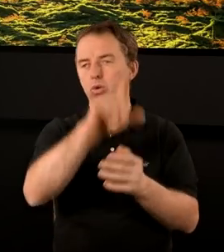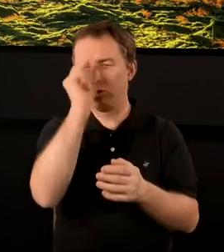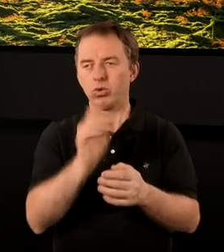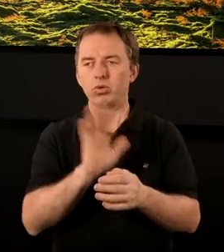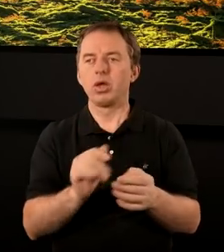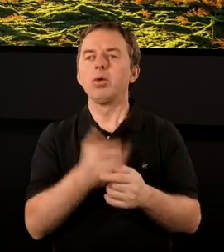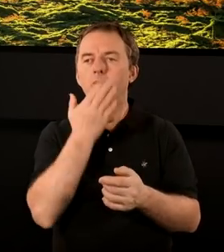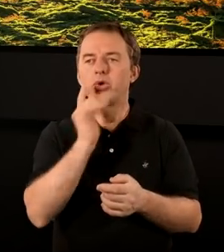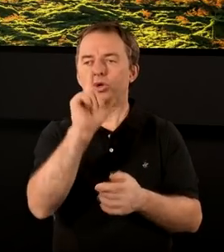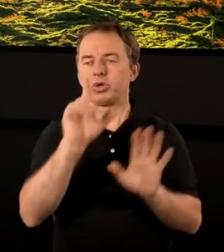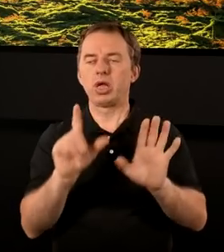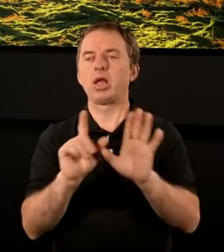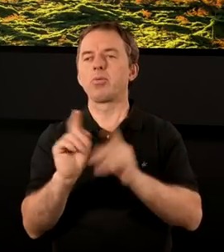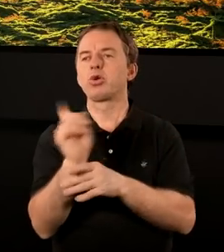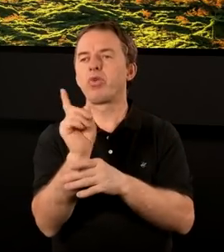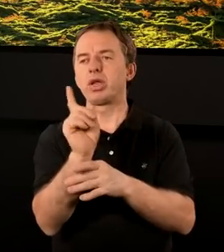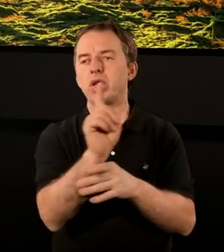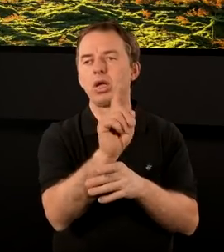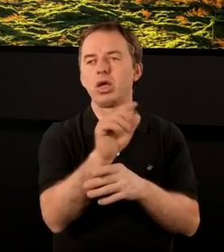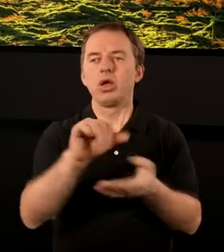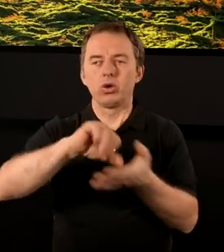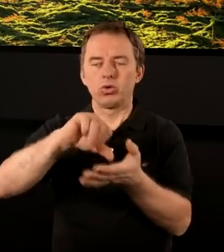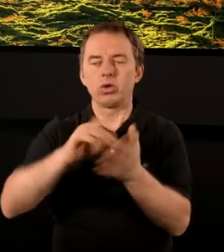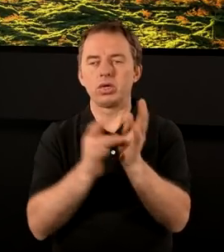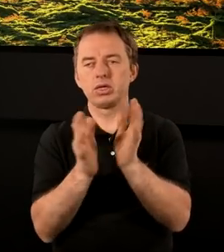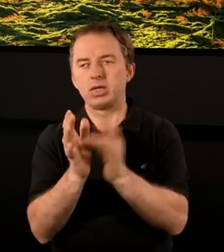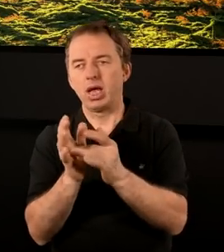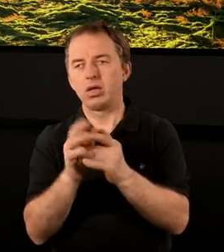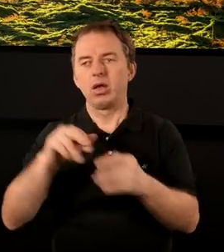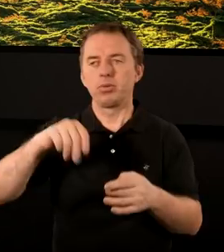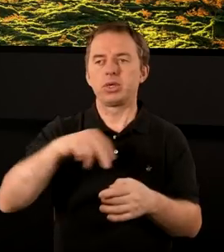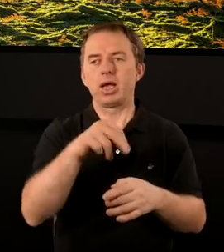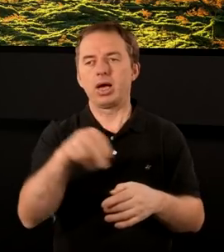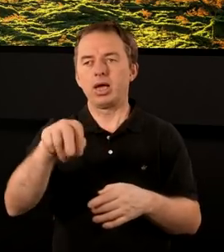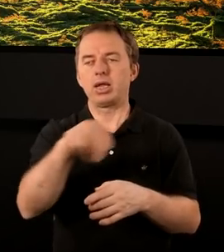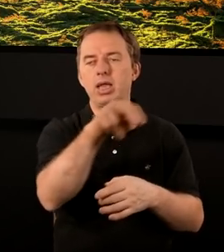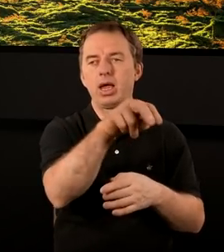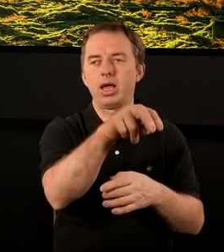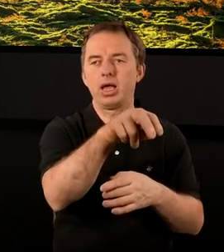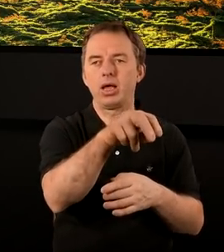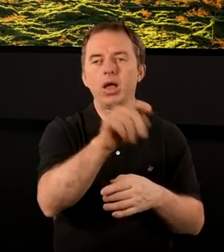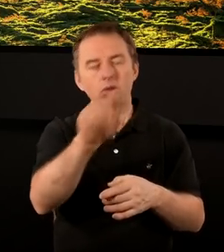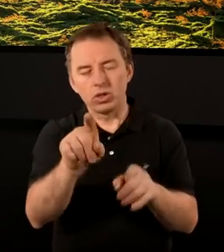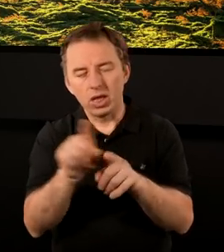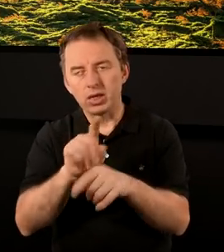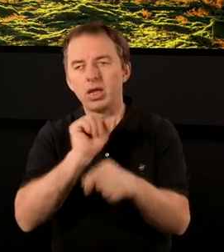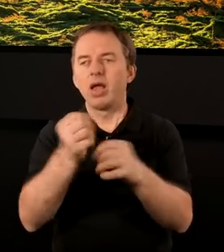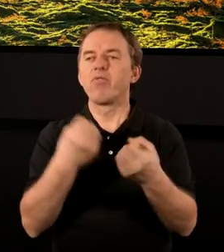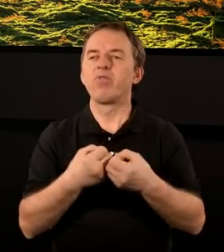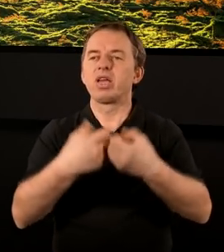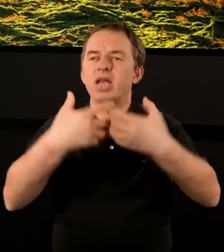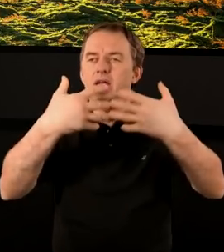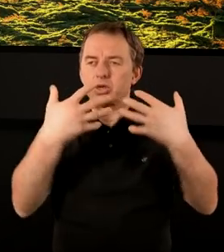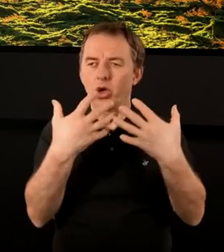Kiedy mówimy o tych siedmiu świecznikach, pośród których Pan Jezus się gdzieś tam przechadza, to też jest